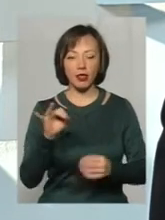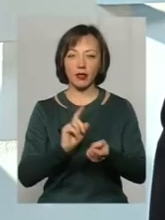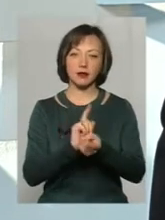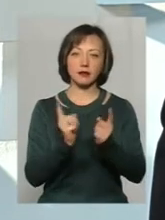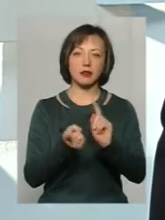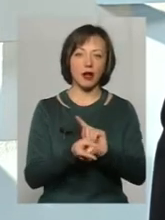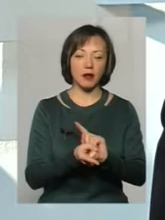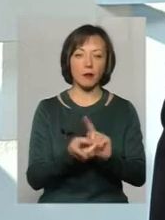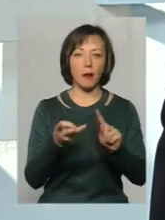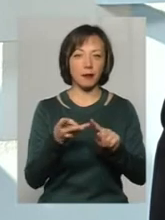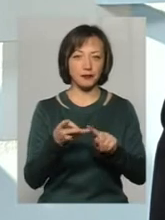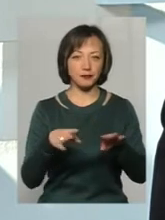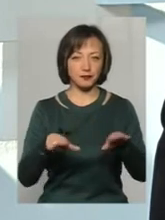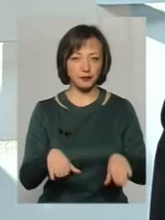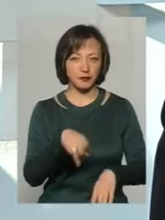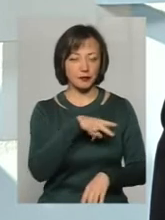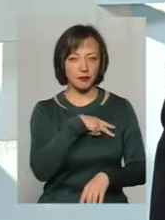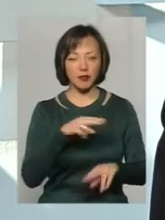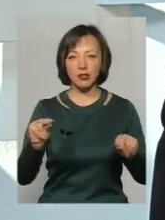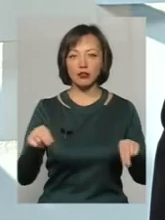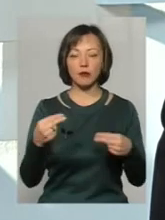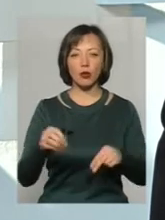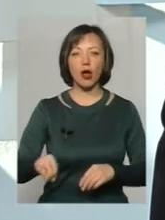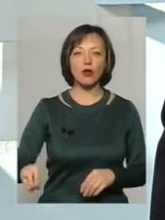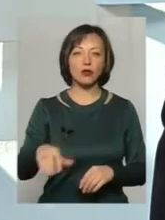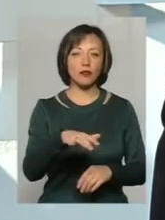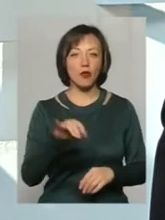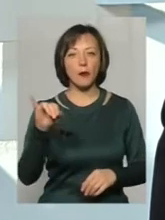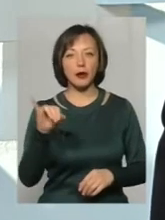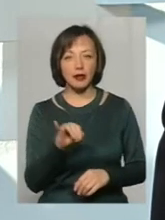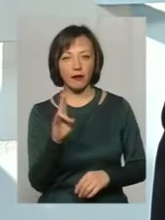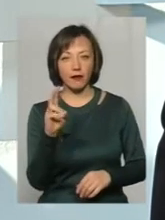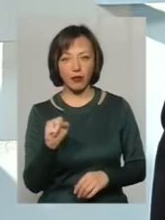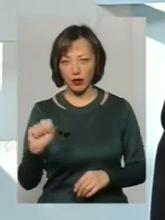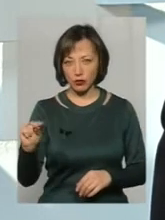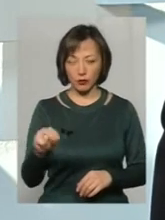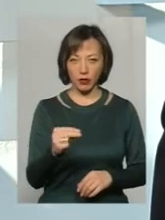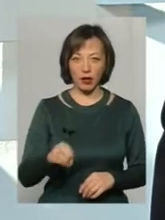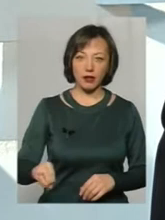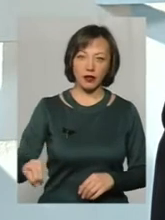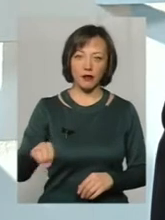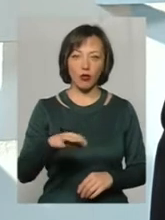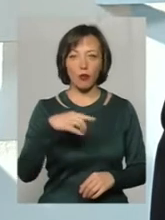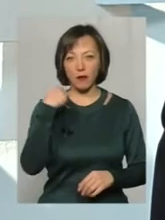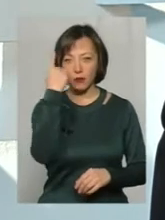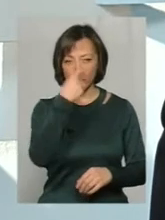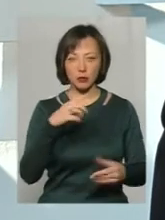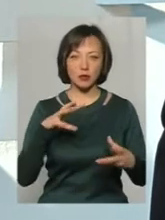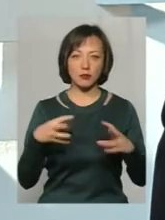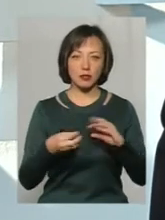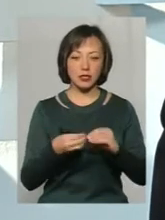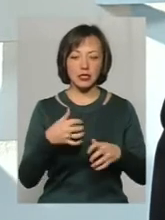бронзовим призером чемпіонату Європи. І на чемпіонаті Європи вже в особистому заліку